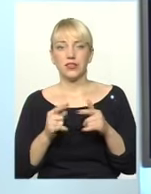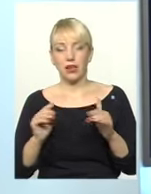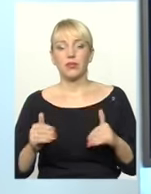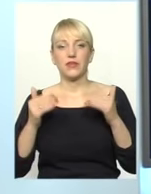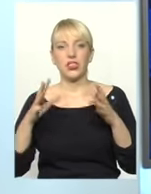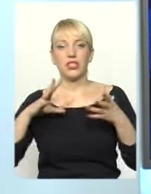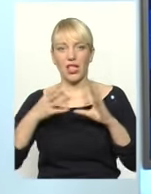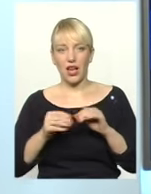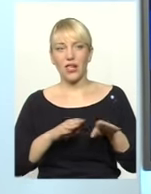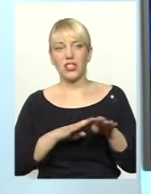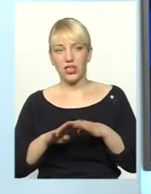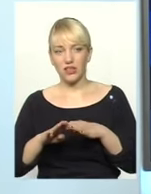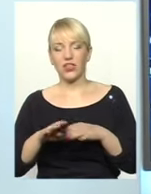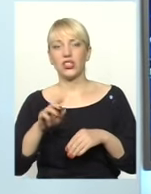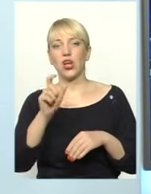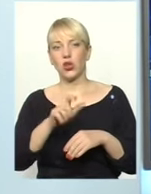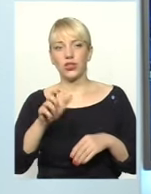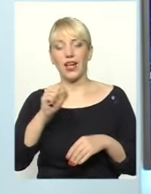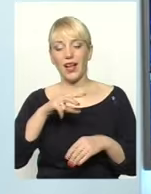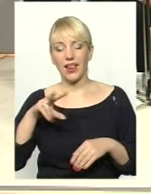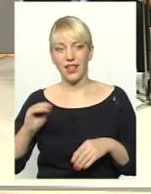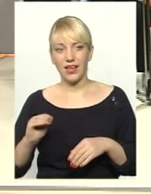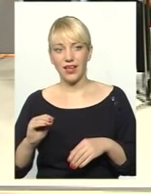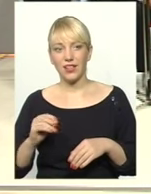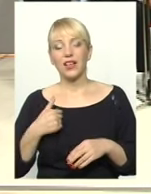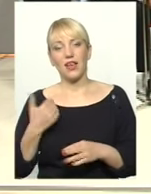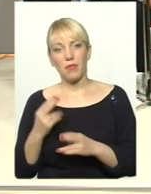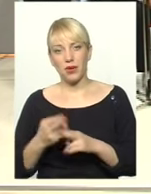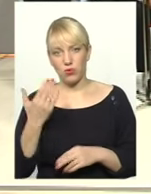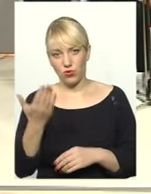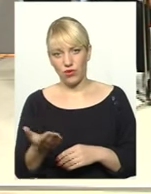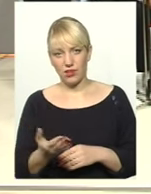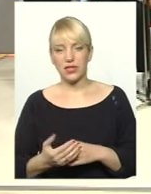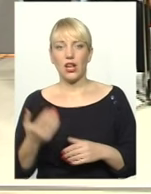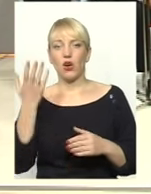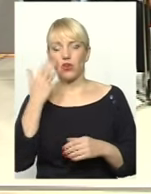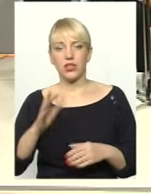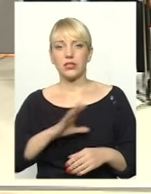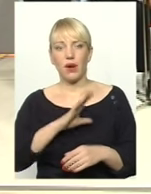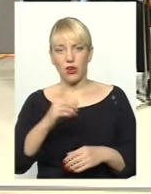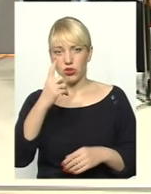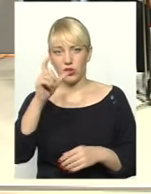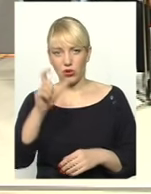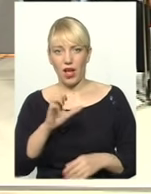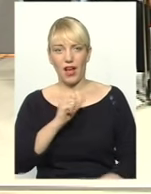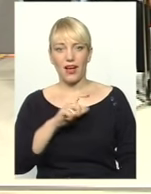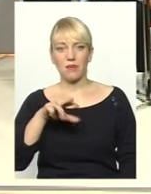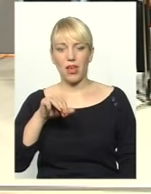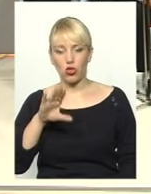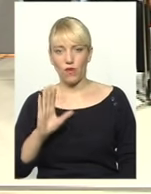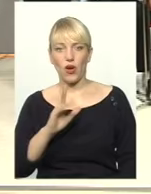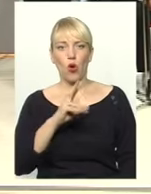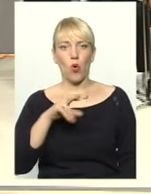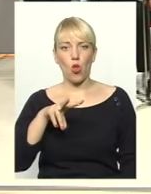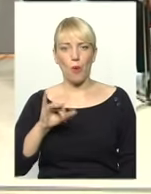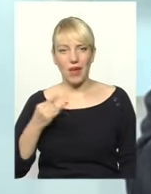загальний рівень життя мешканців. Але це... Я перебіг вас. Якщо збагачується одна людина, Ахметов, Коломойський,